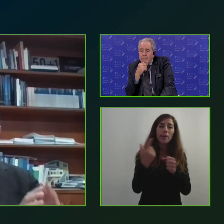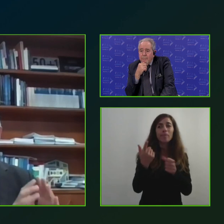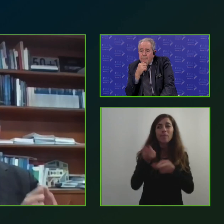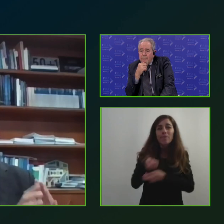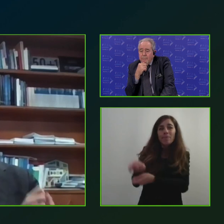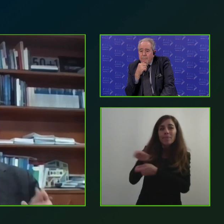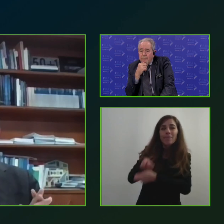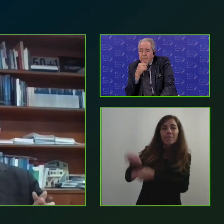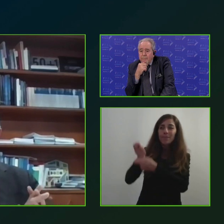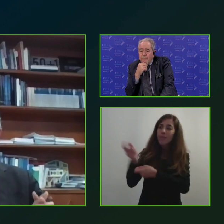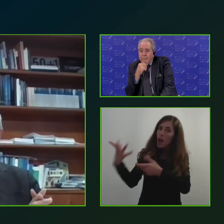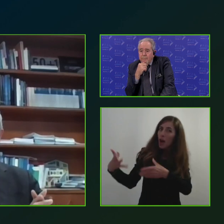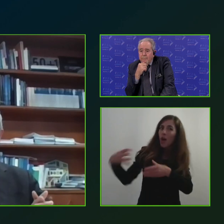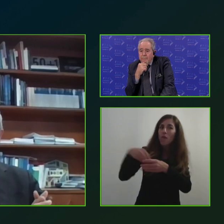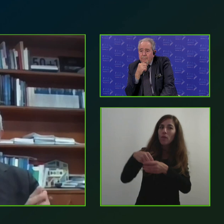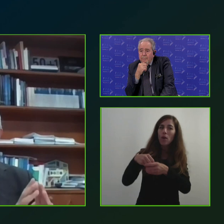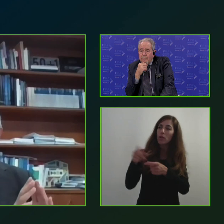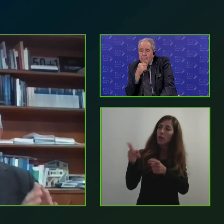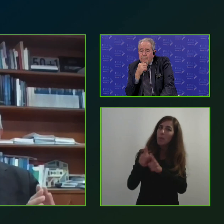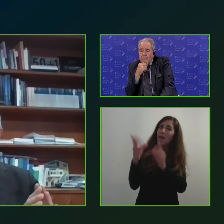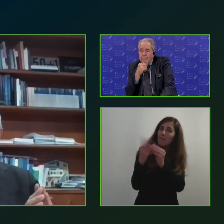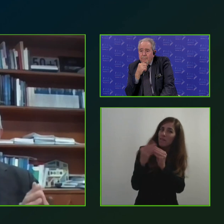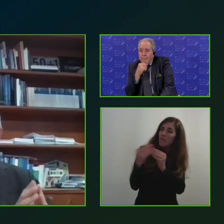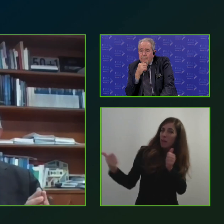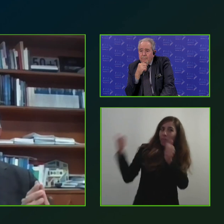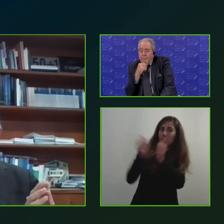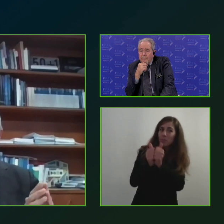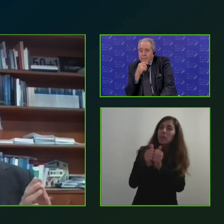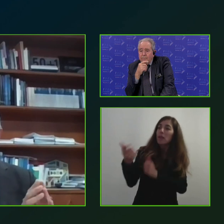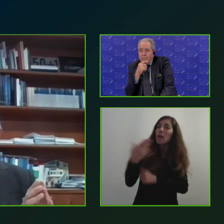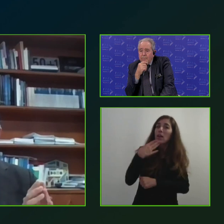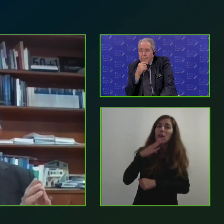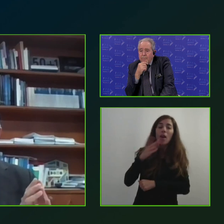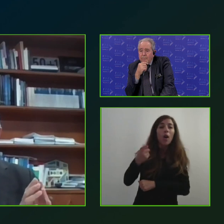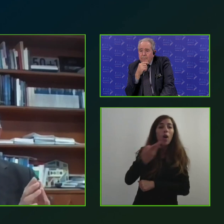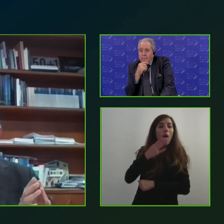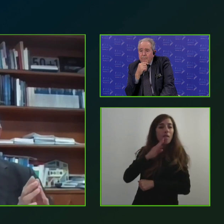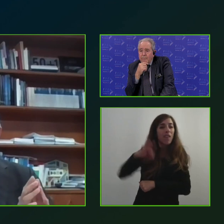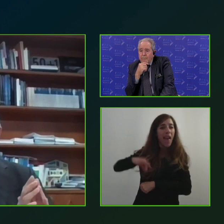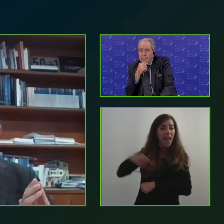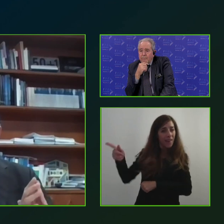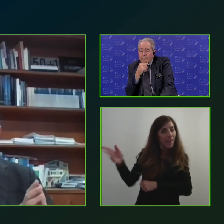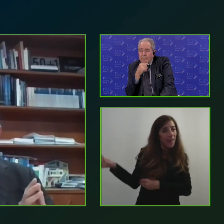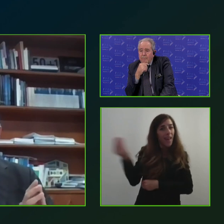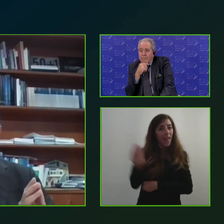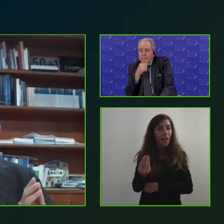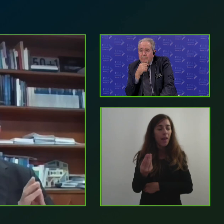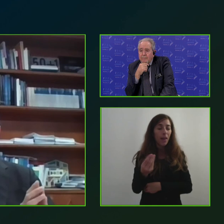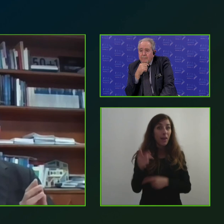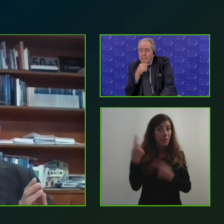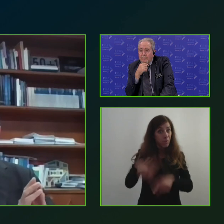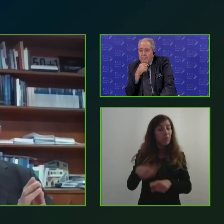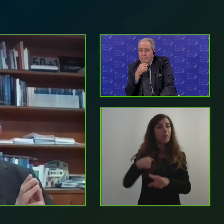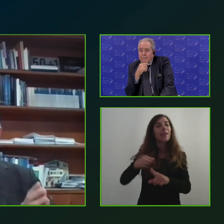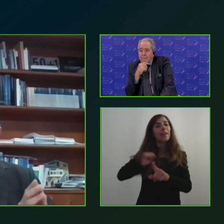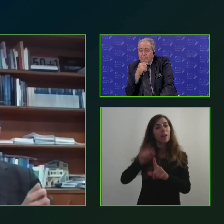il partenariato fare meglio dire il partenariato conviene ecco io questo diciamo darei come obiettivo